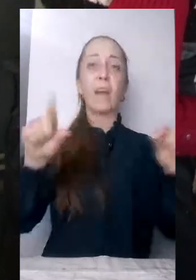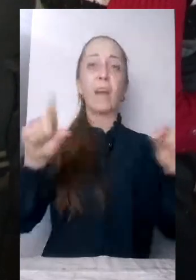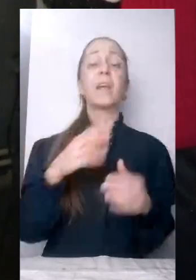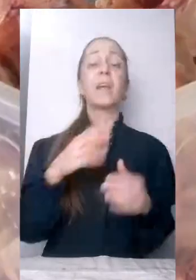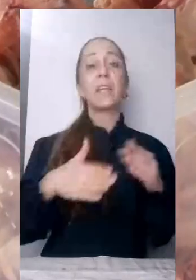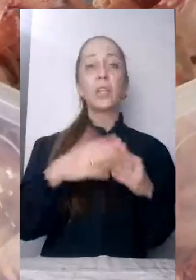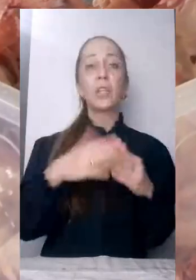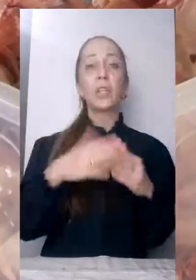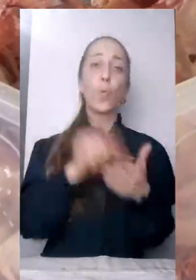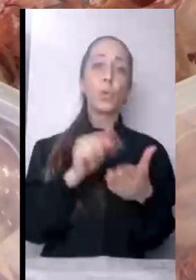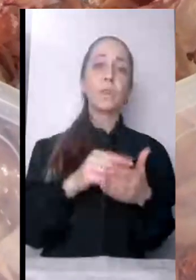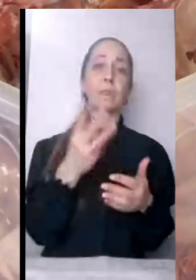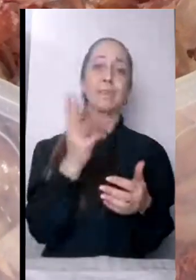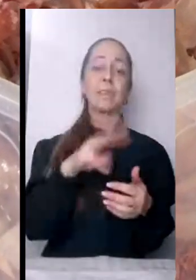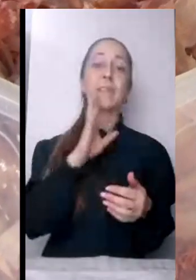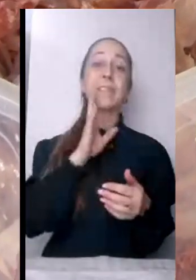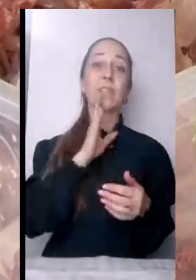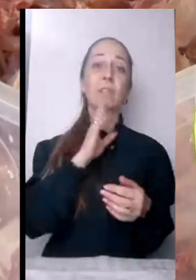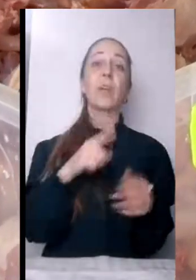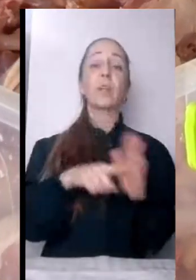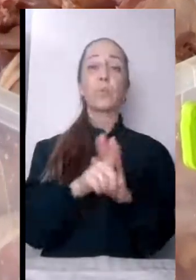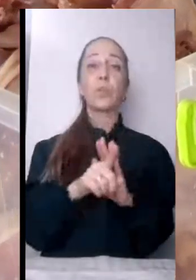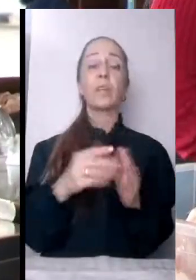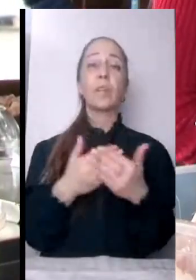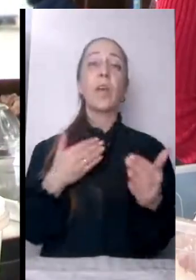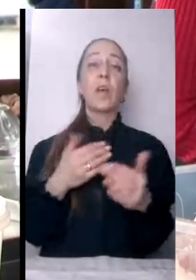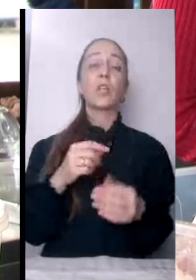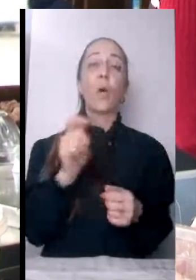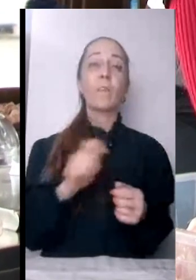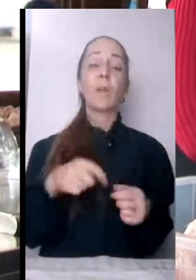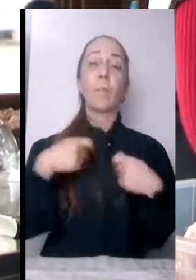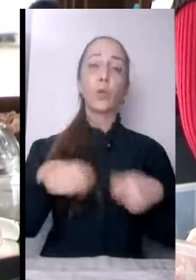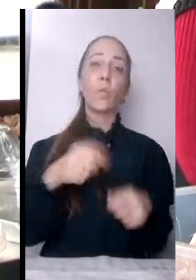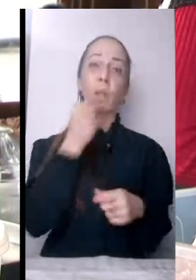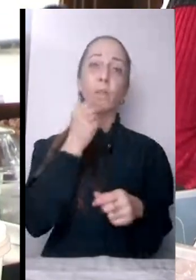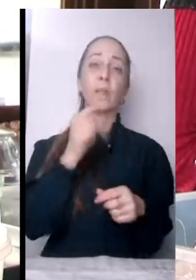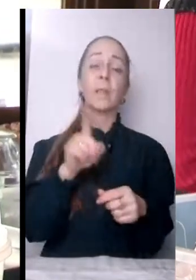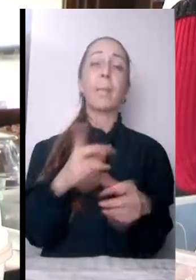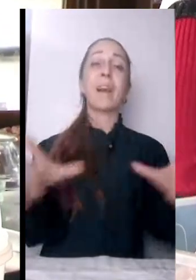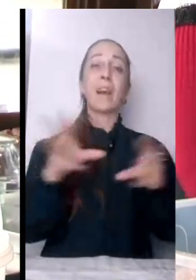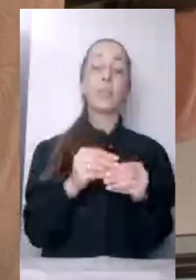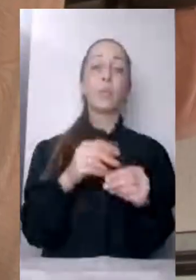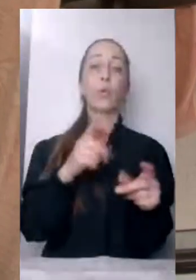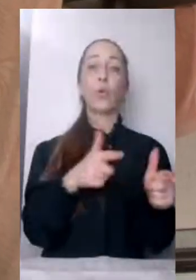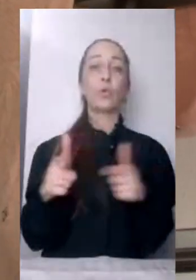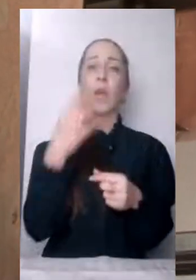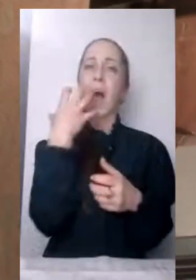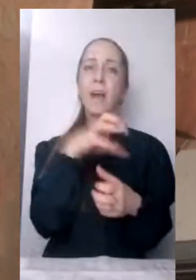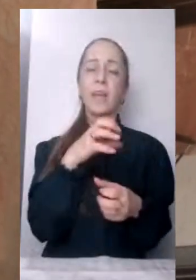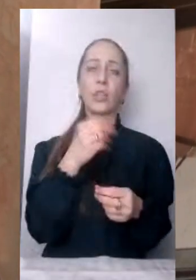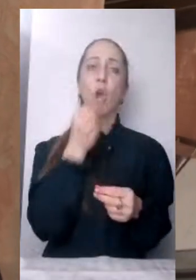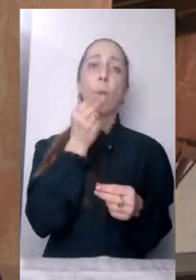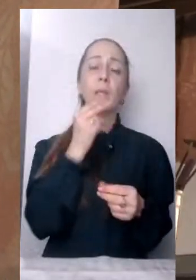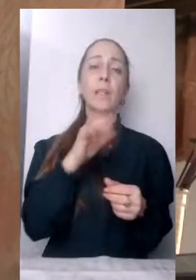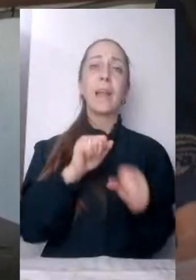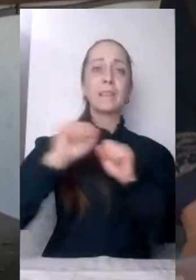жінки. Усі до початку війни торгували тут продуктами. Тепер згортувалися і разом готують гарячі обіди для захисників, розповідає одна